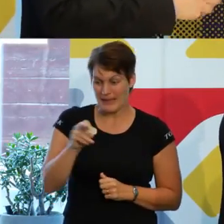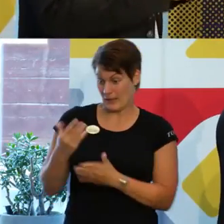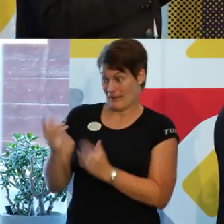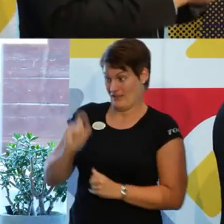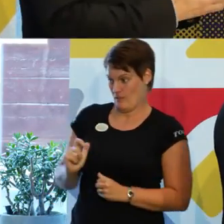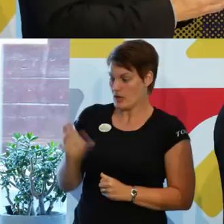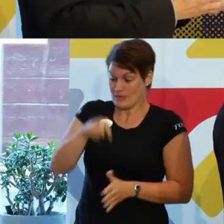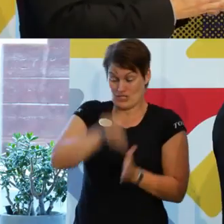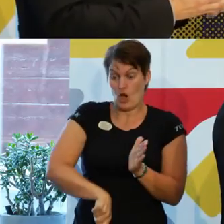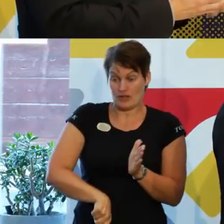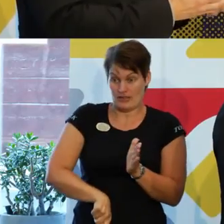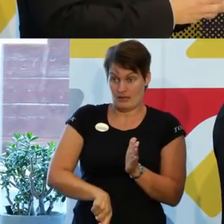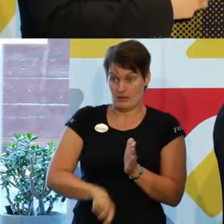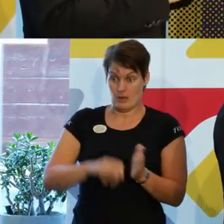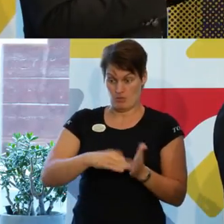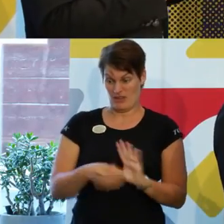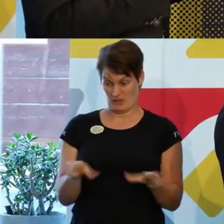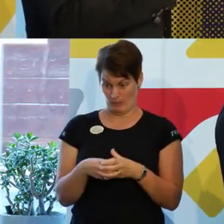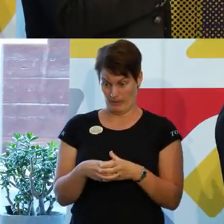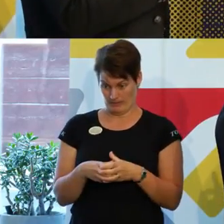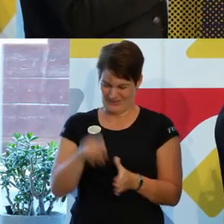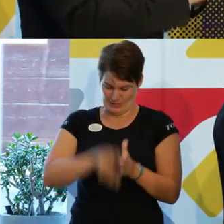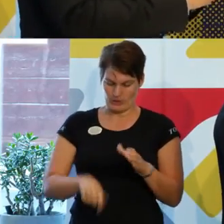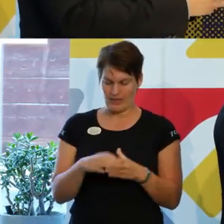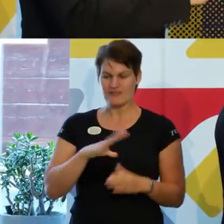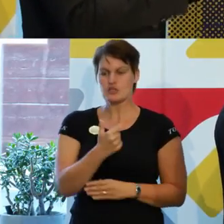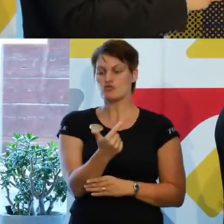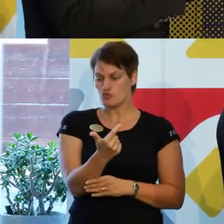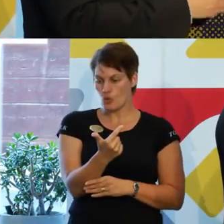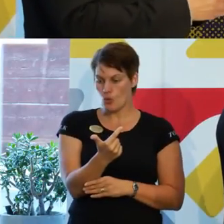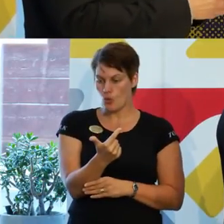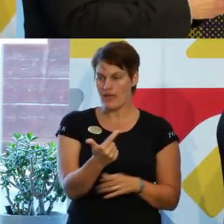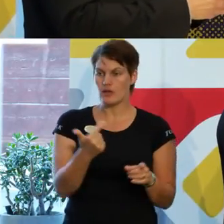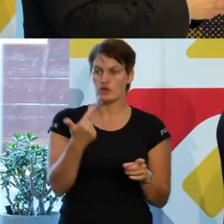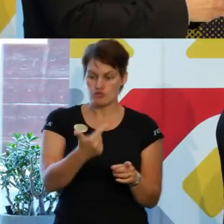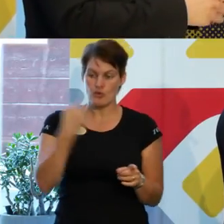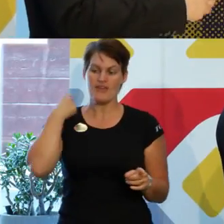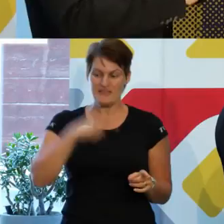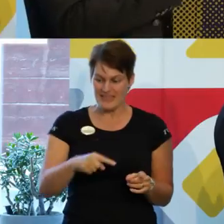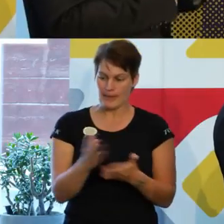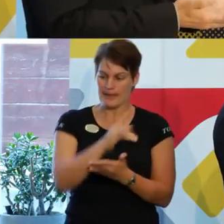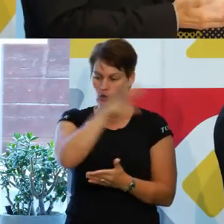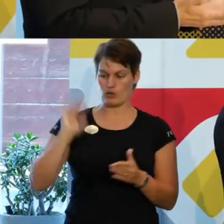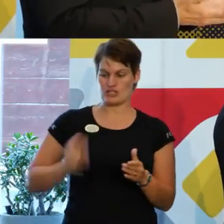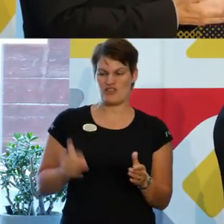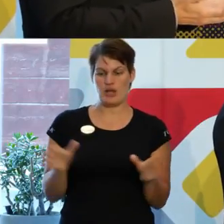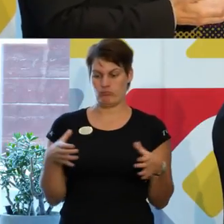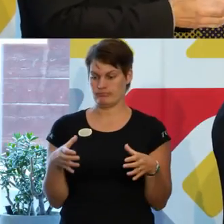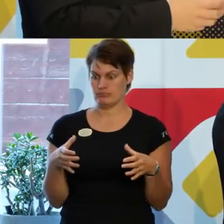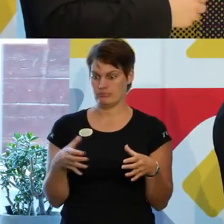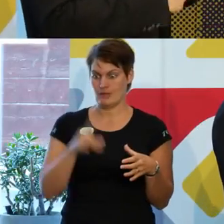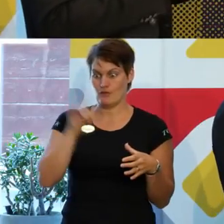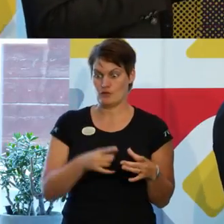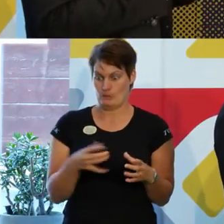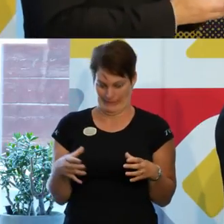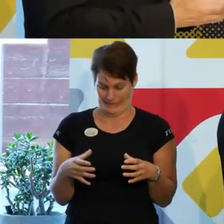för mig. Att när man körde igång arbetet med projektgrupper så såg man då att där sitter sju stycken vita medelålders kvinnor. redan där kom första utmaningen.